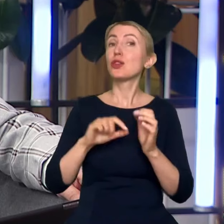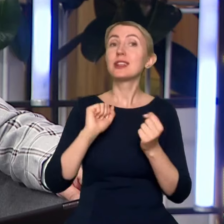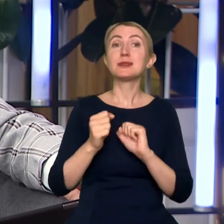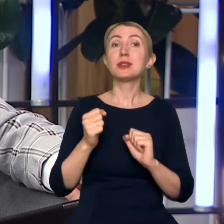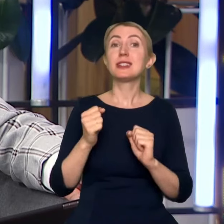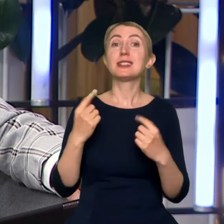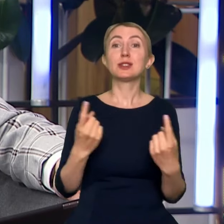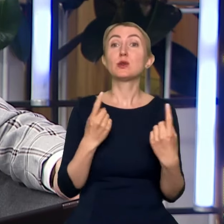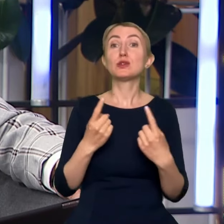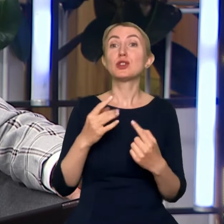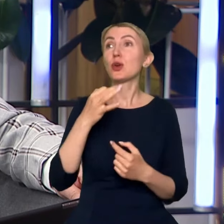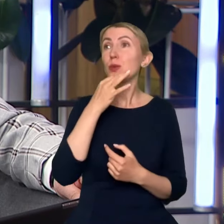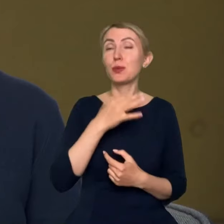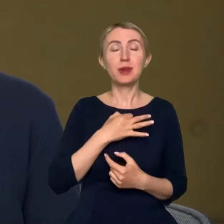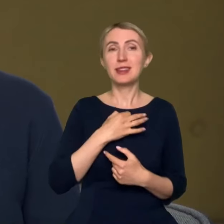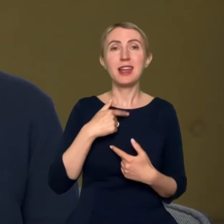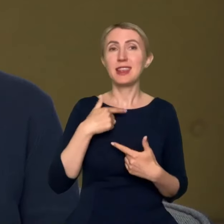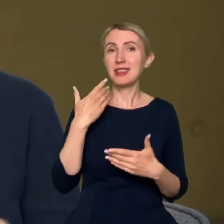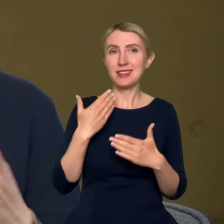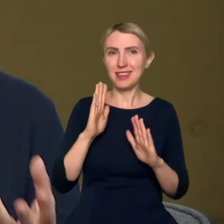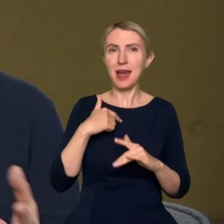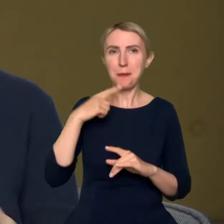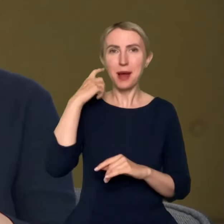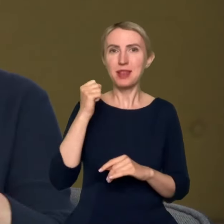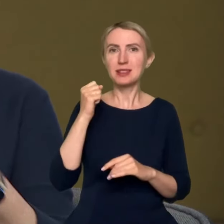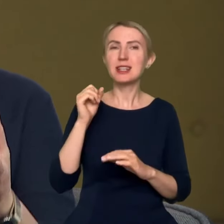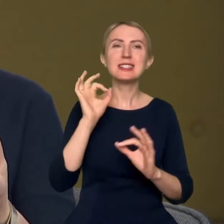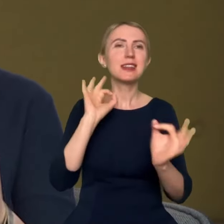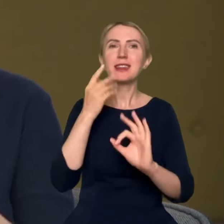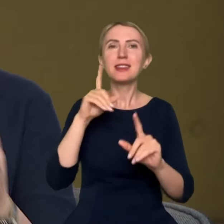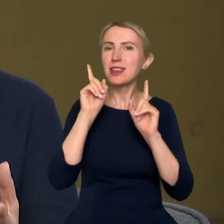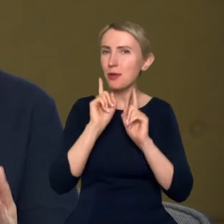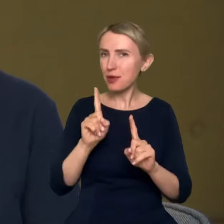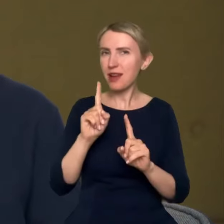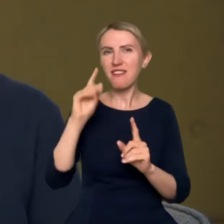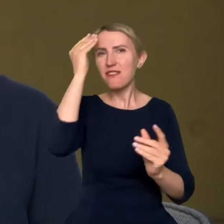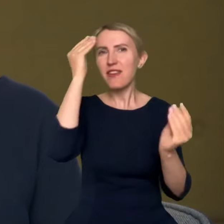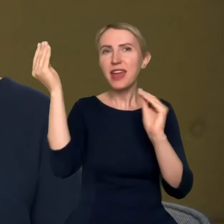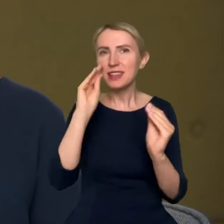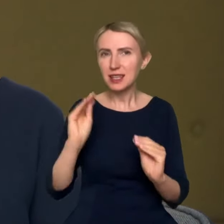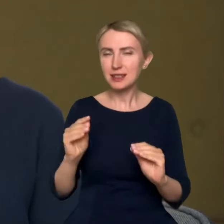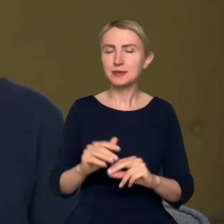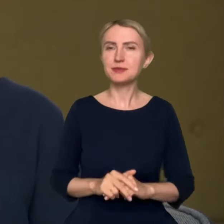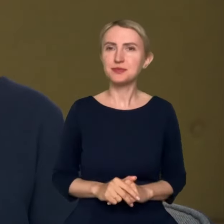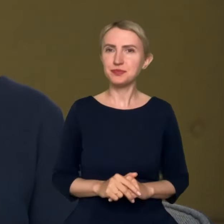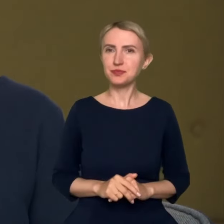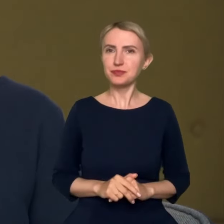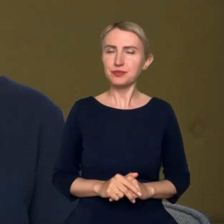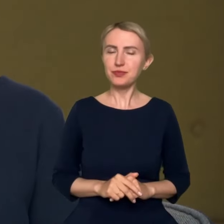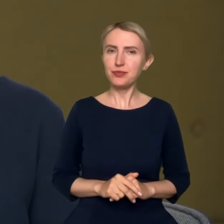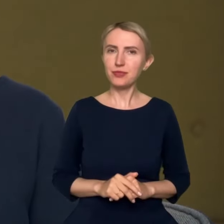umknęło mojej uwagi o te dane nieprawdziwe, o te fejki, o to wszystko, co